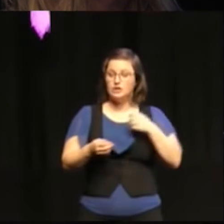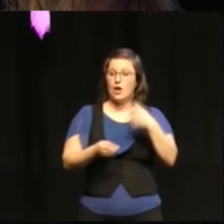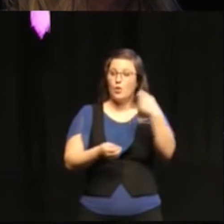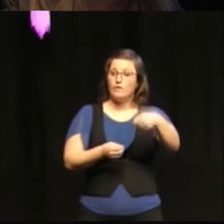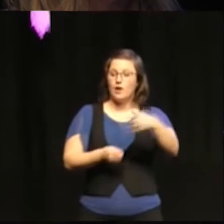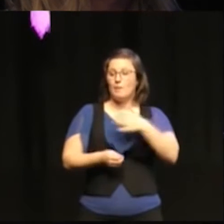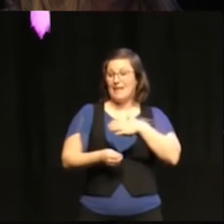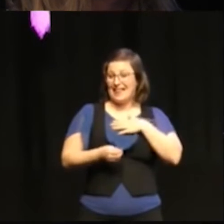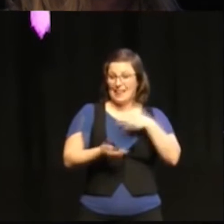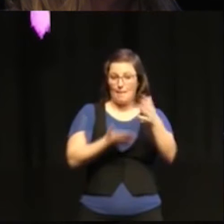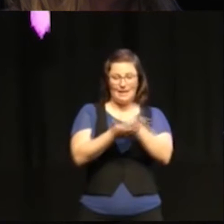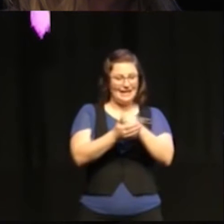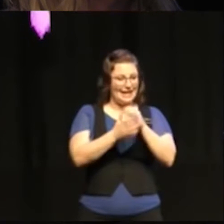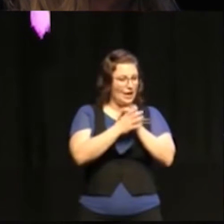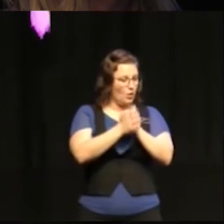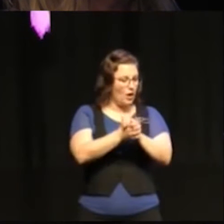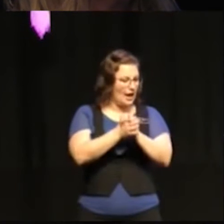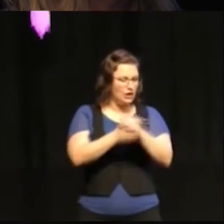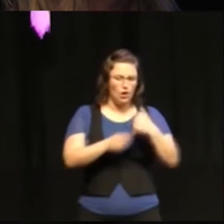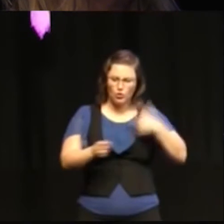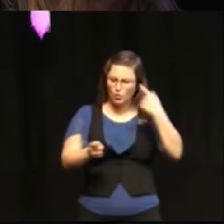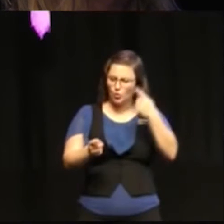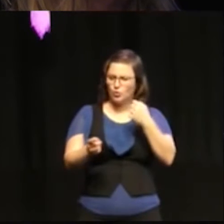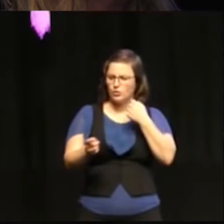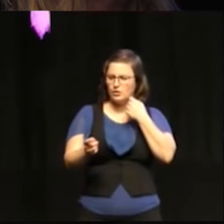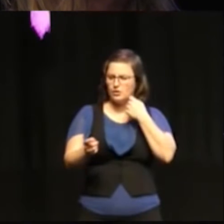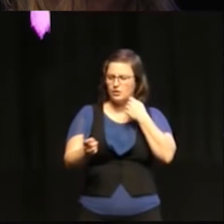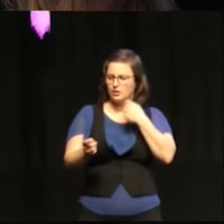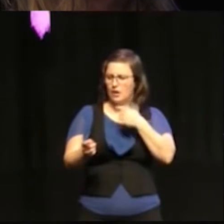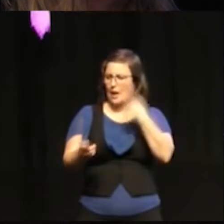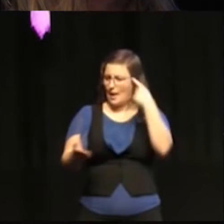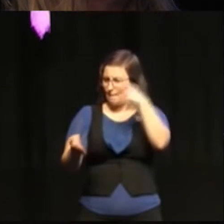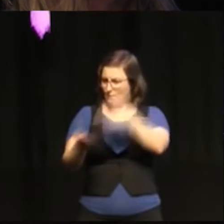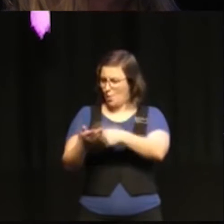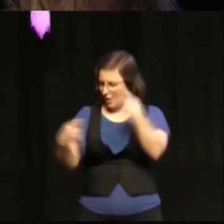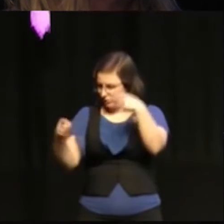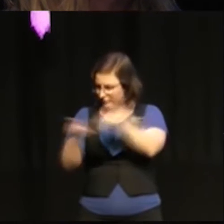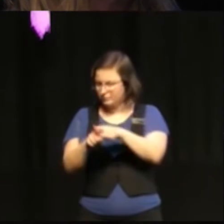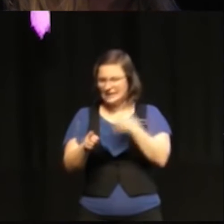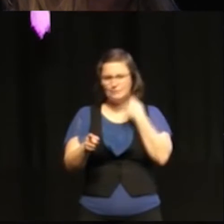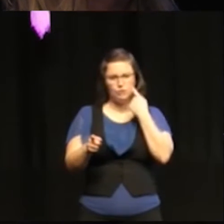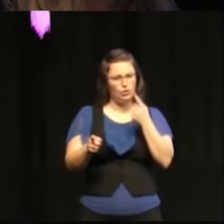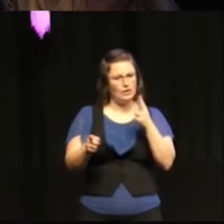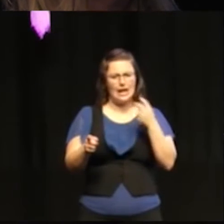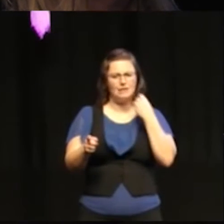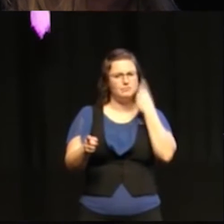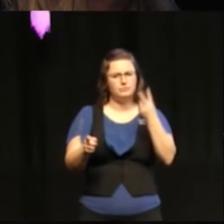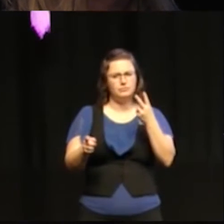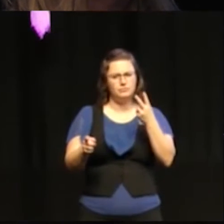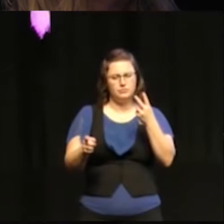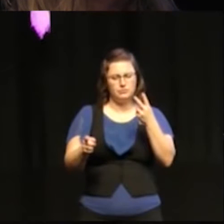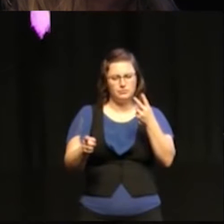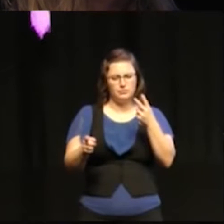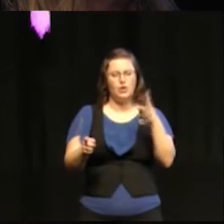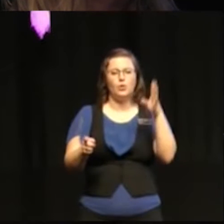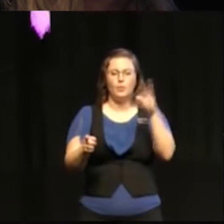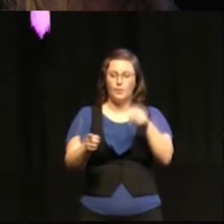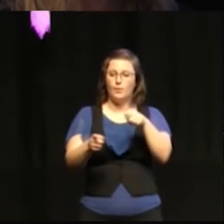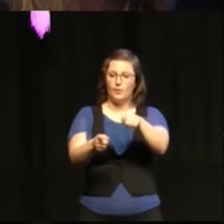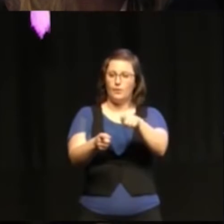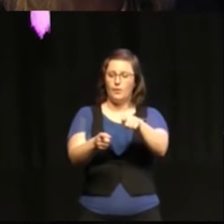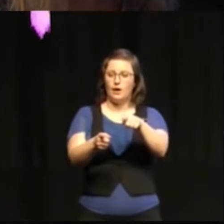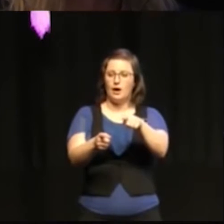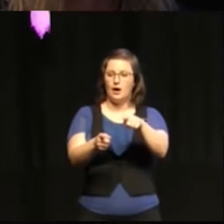nästan dagen eller två dagar efter att målen antogs, de här globala FN-målen, så